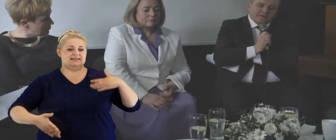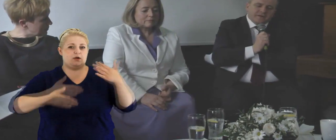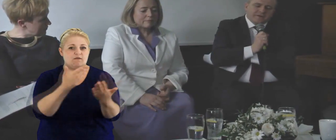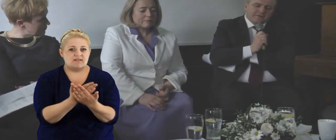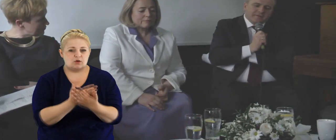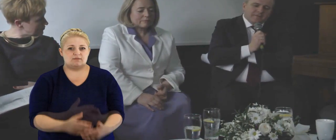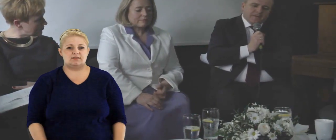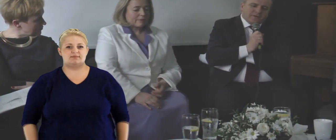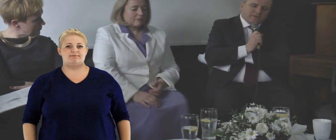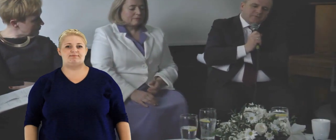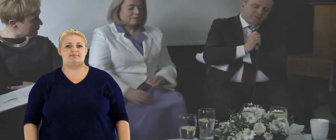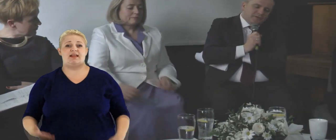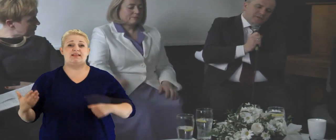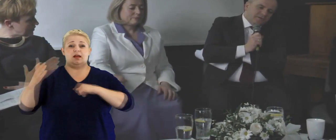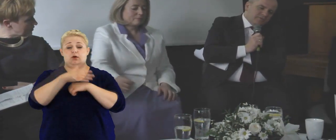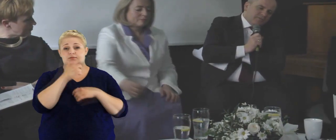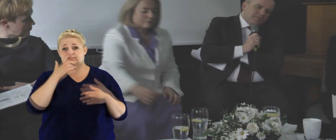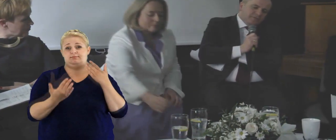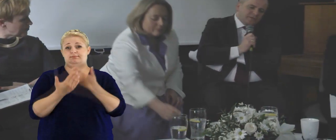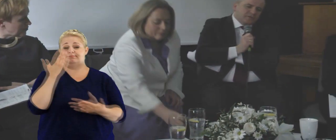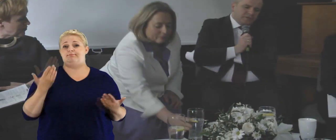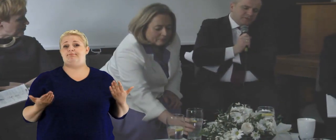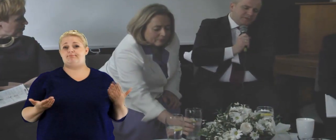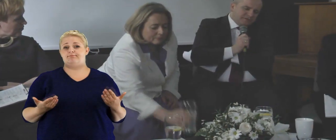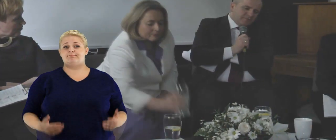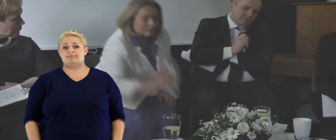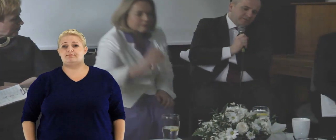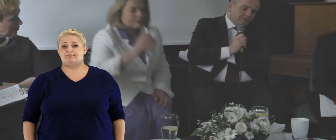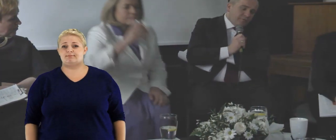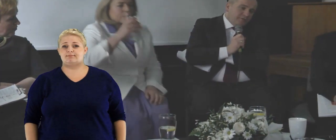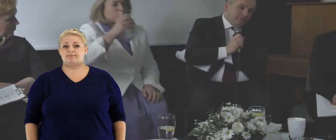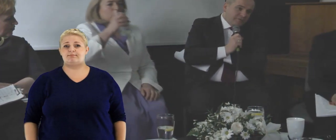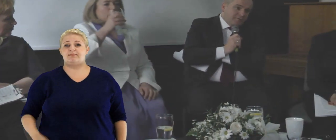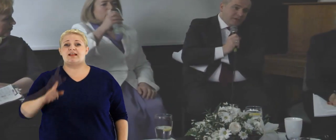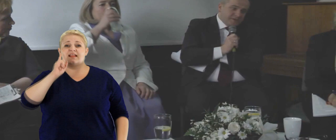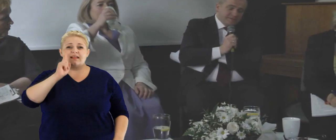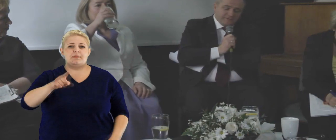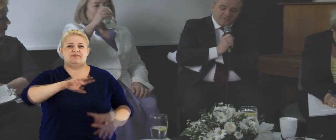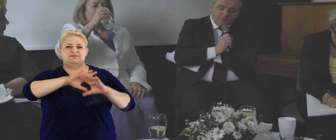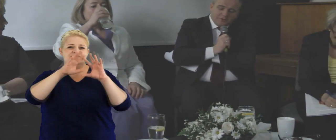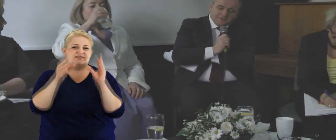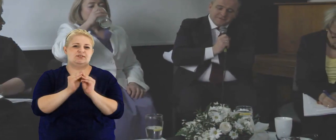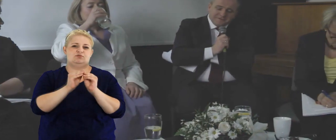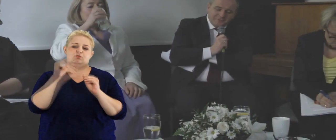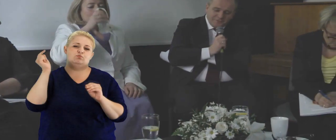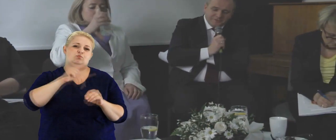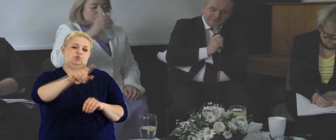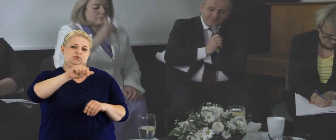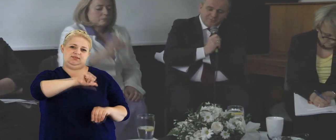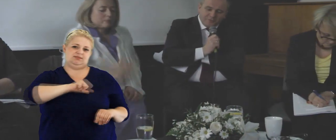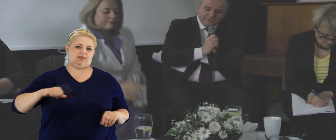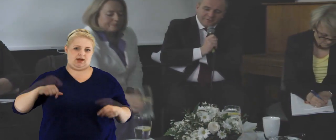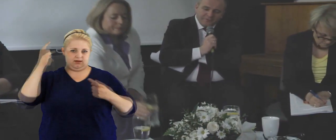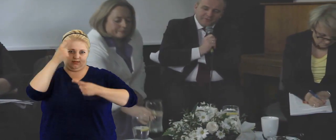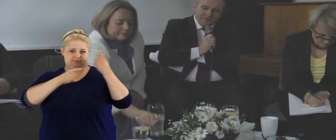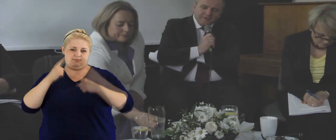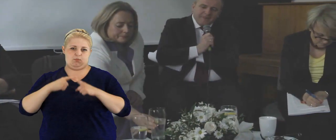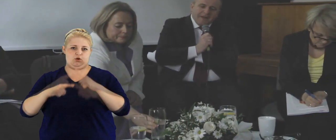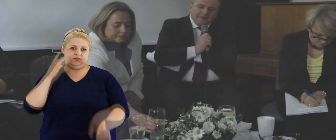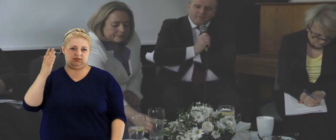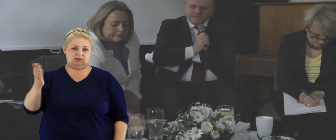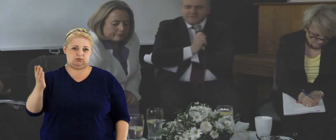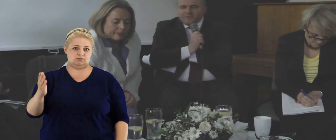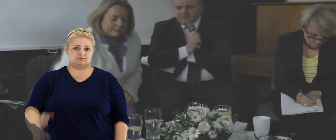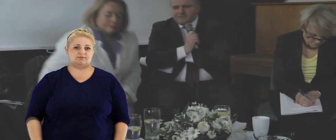zaoferowania, na końcu mi wychodzi z tego, że naprawdę wszystko się kończy na zdrowym rozsądku polityków i wybierajcie w tych wyborach zdroworozsądkowych polityków,